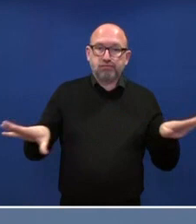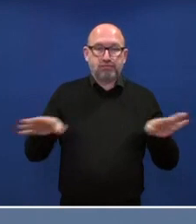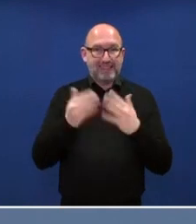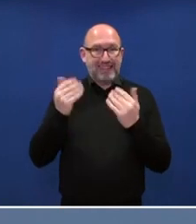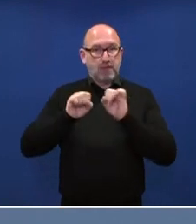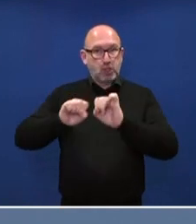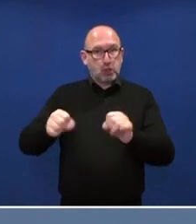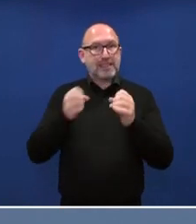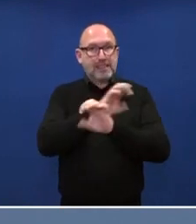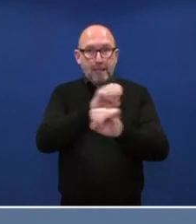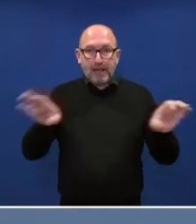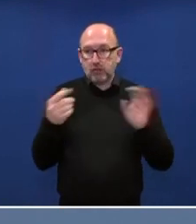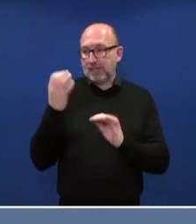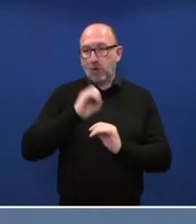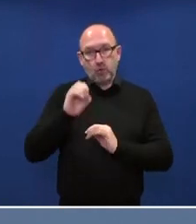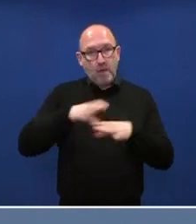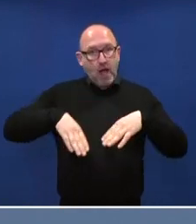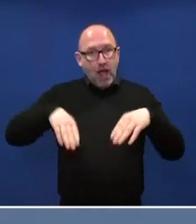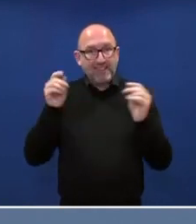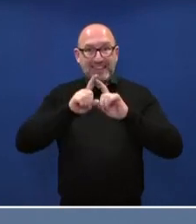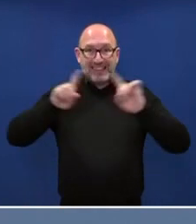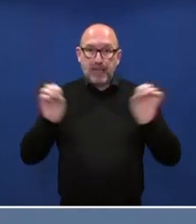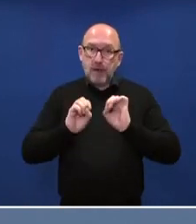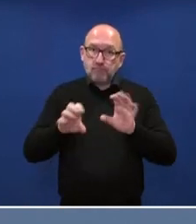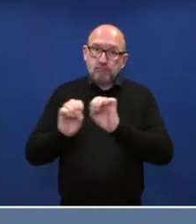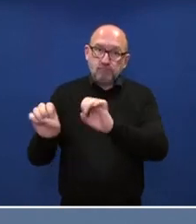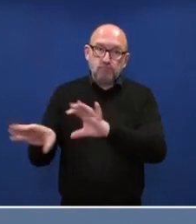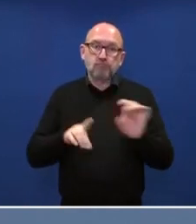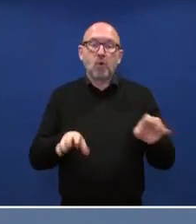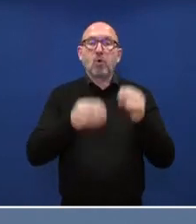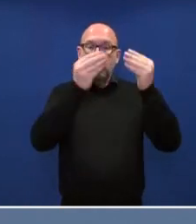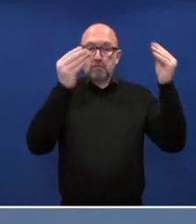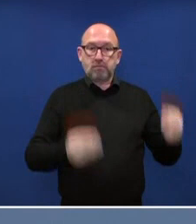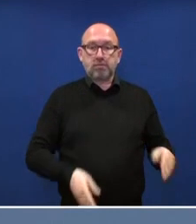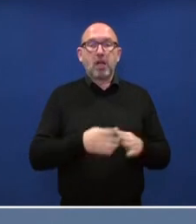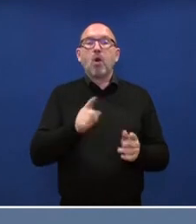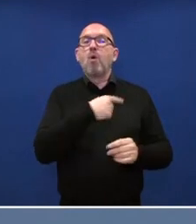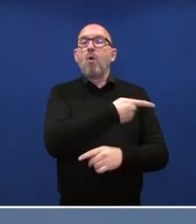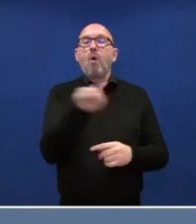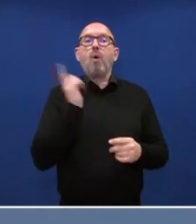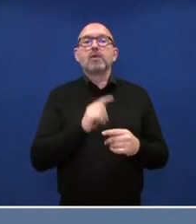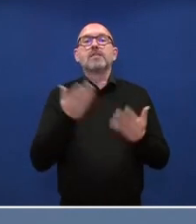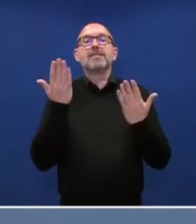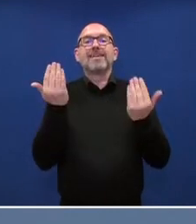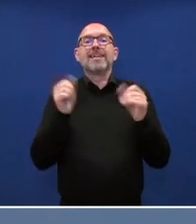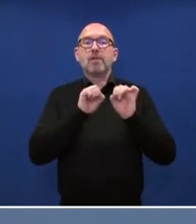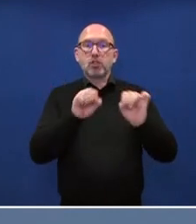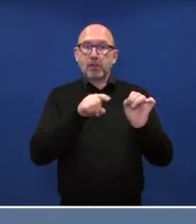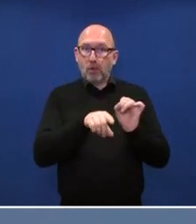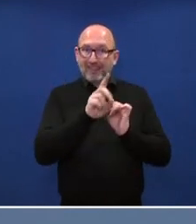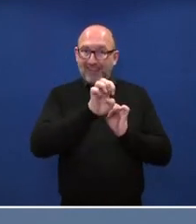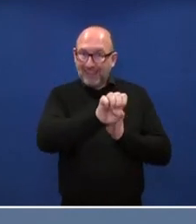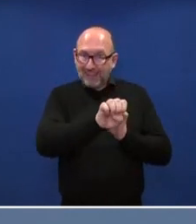aufmerksam auf das Thema. auf der Webseite www.unser-klimaschutz.de finden Bürgerinnen und Bürger Informationen zur